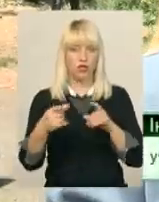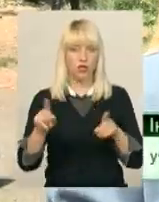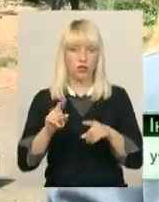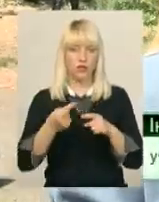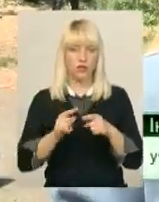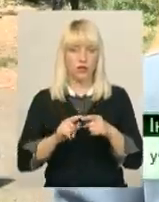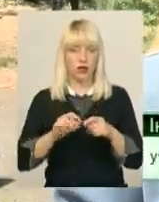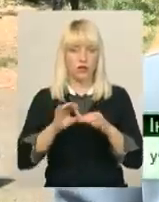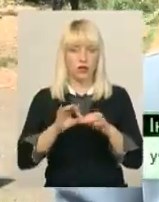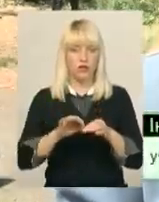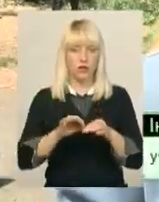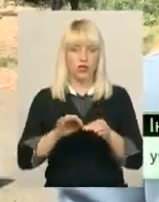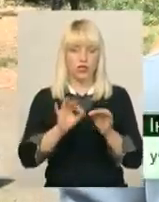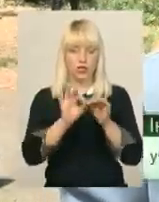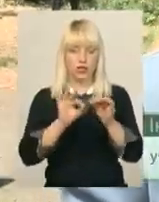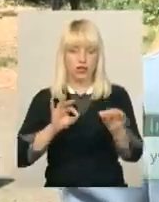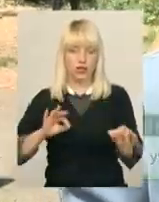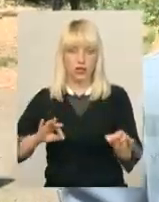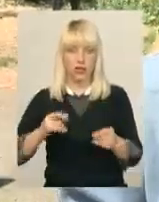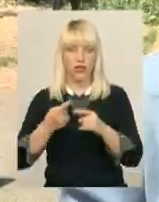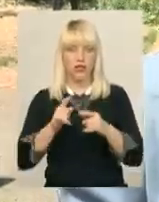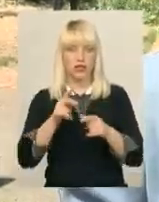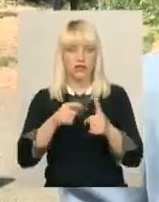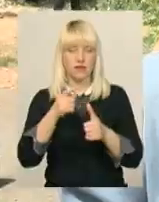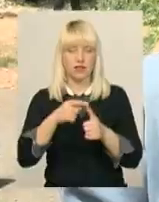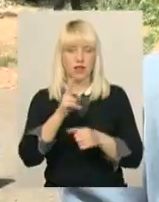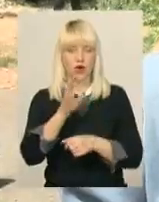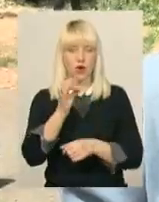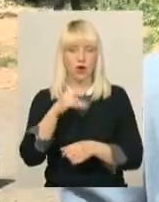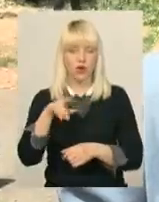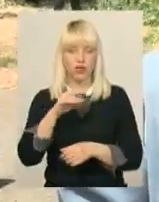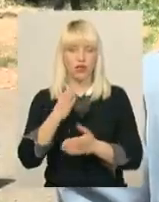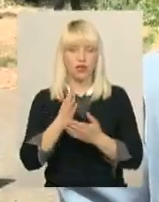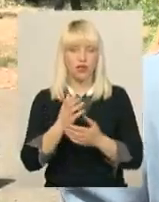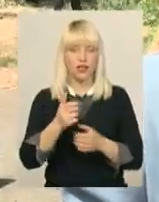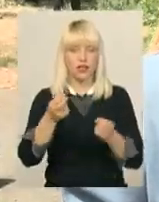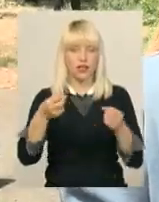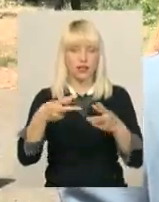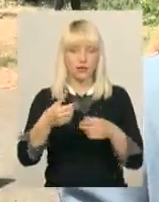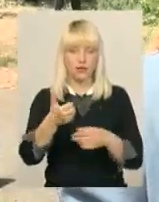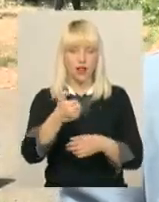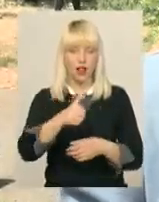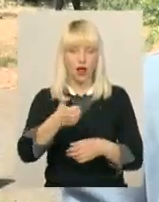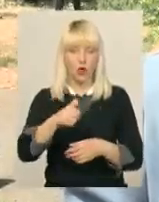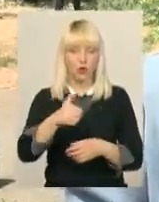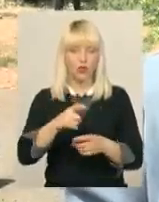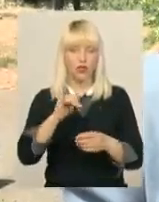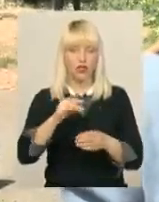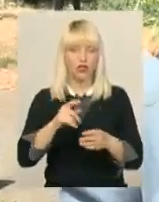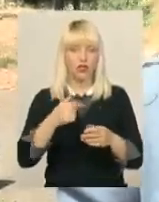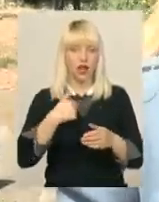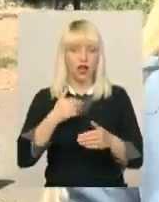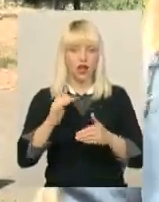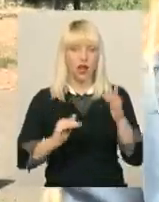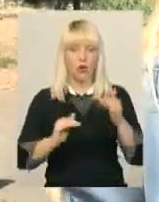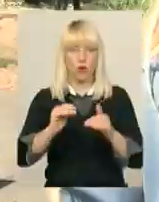проводяться такі тоненькі ниточки, які називаються корди. В руці в мене руль, спеціальна ручка, якою я регулюю вище або нижче літак має летіти. В